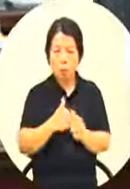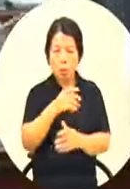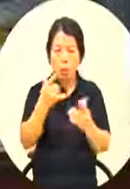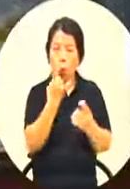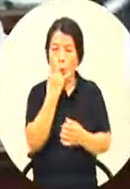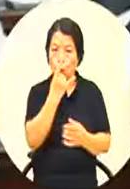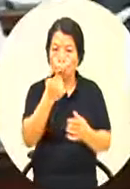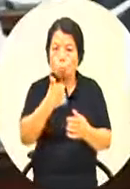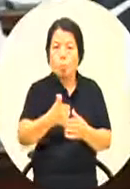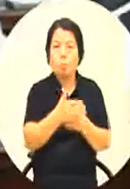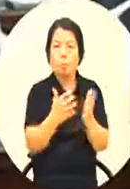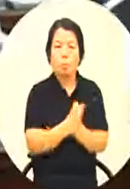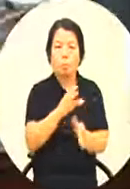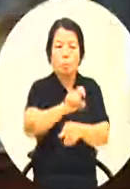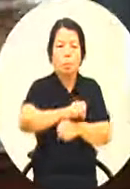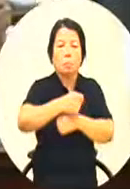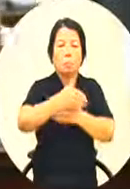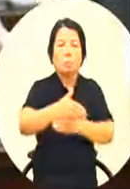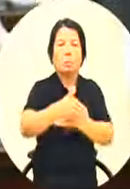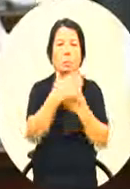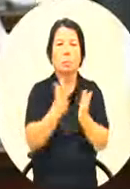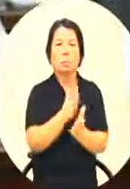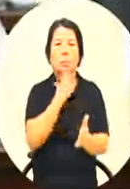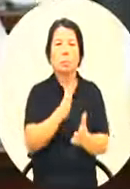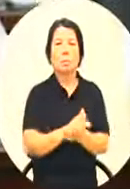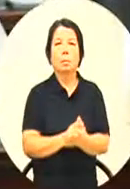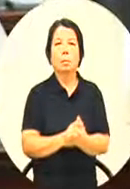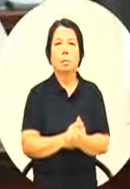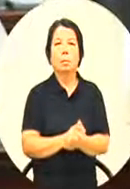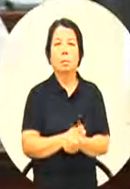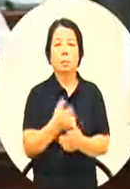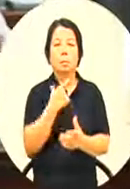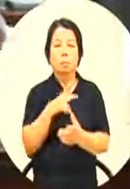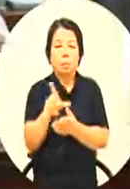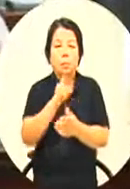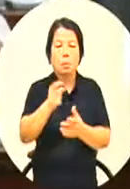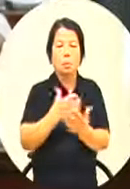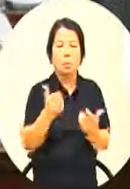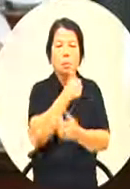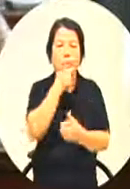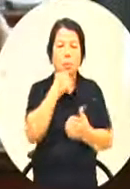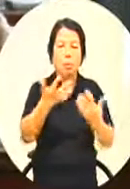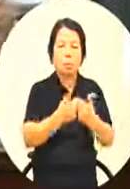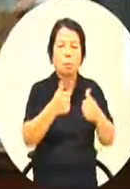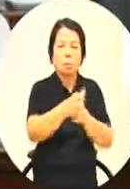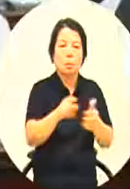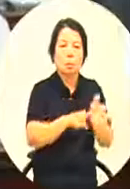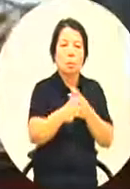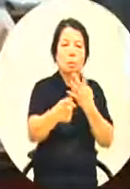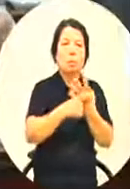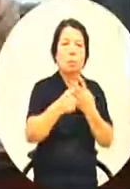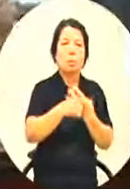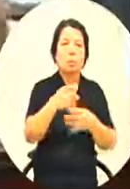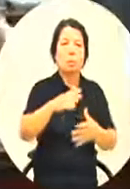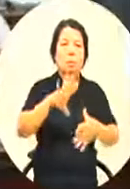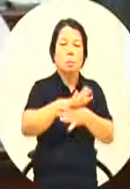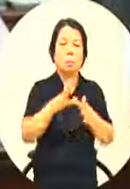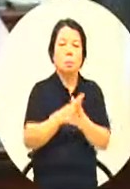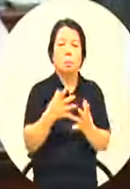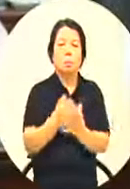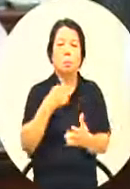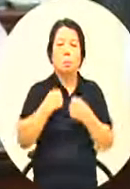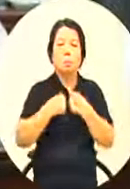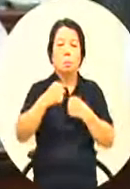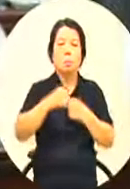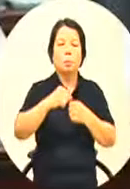文好的课程都能够透过翻译机或透过专业人士包括文早合作变